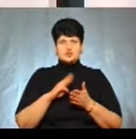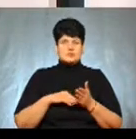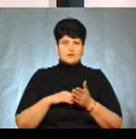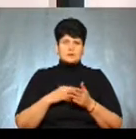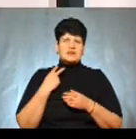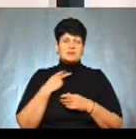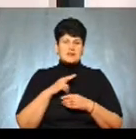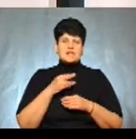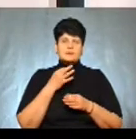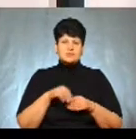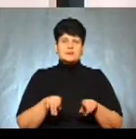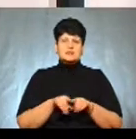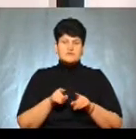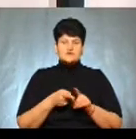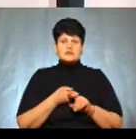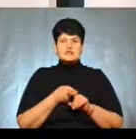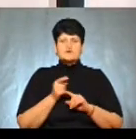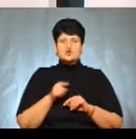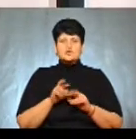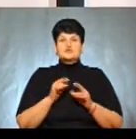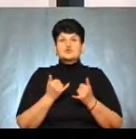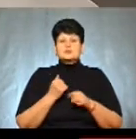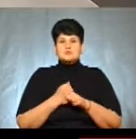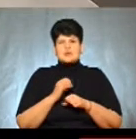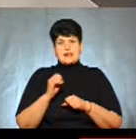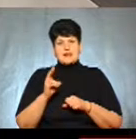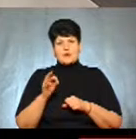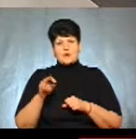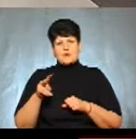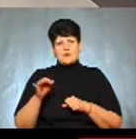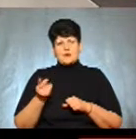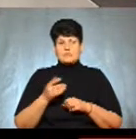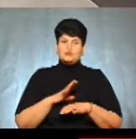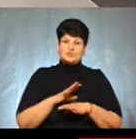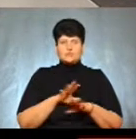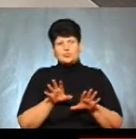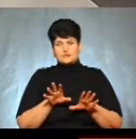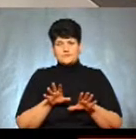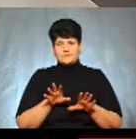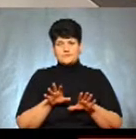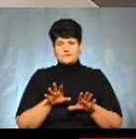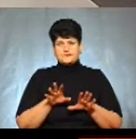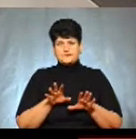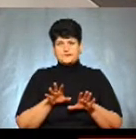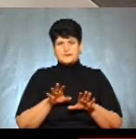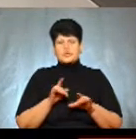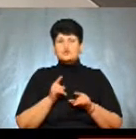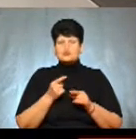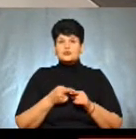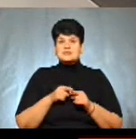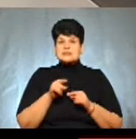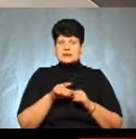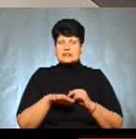чекати і кримінальна відповідальність. Все залежить від того, як сьогодні спрацюють екологи, ну, і чи щось там вулиці не було. Чому до цієї